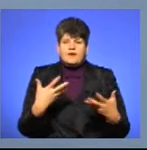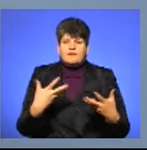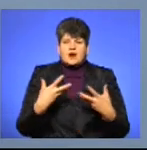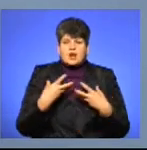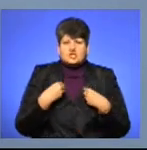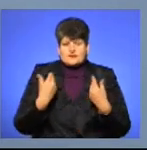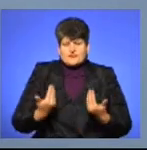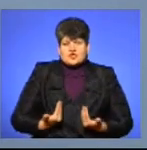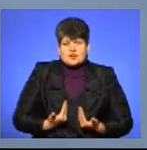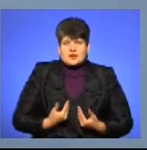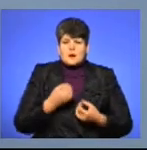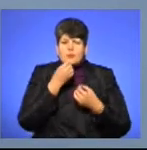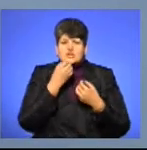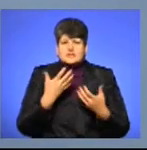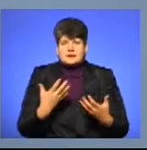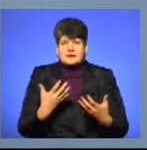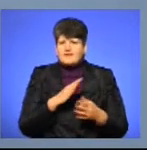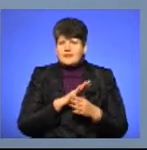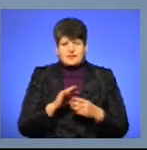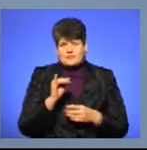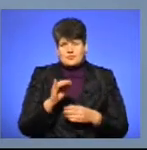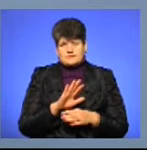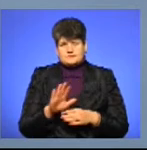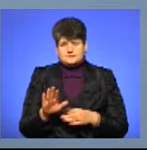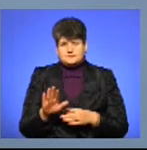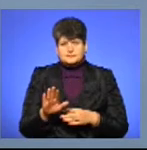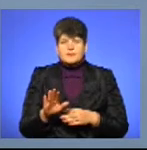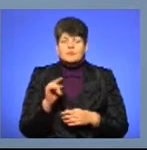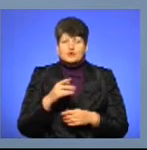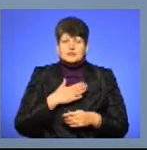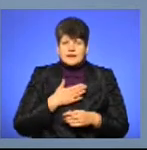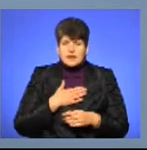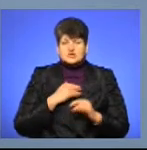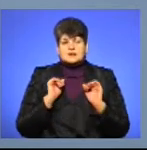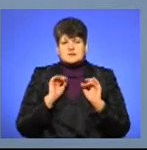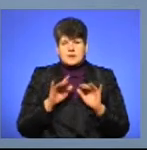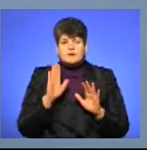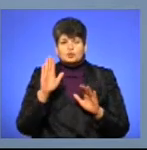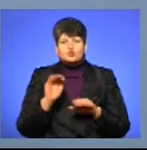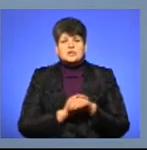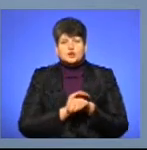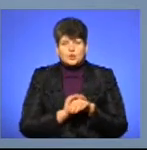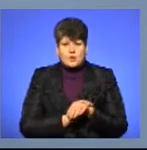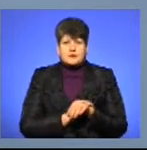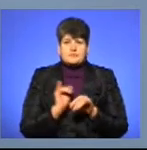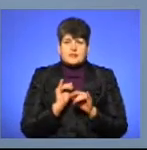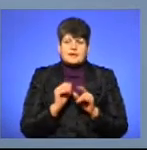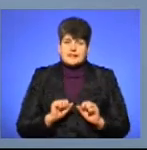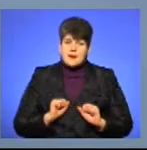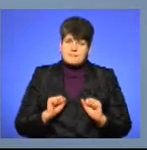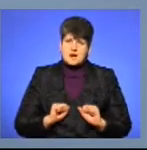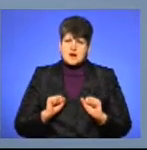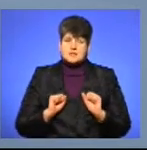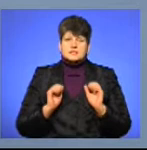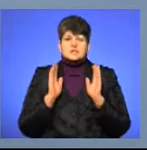життя, і бажано позитивних, а не негативних. Тому наша справа – бути добрими і намагатися